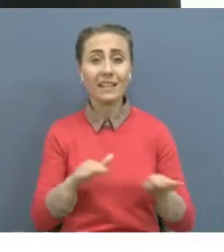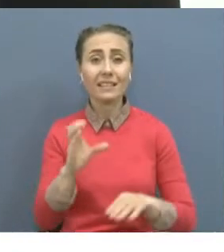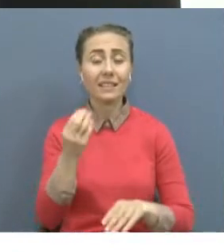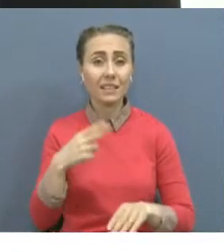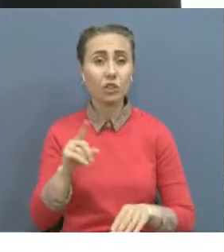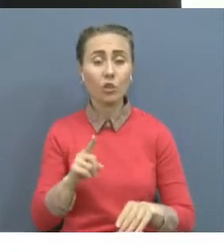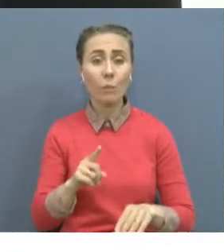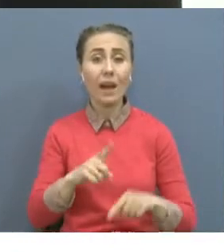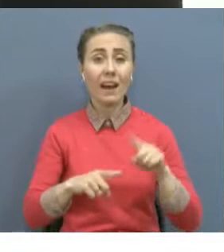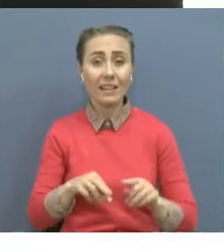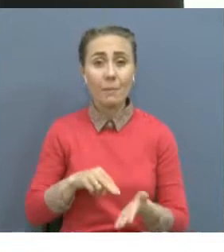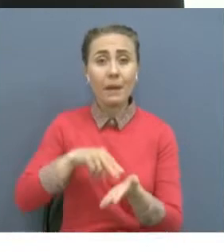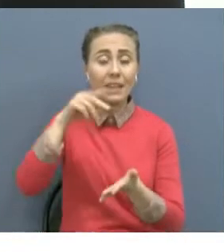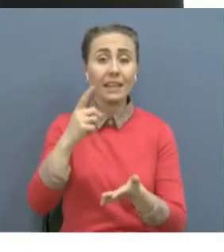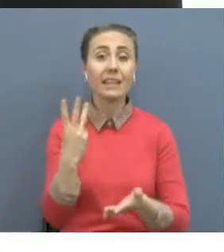соңдарын қадағалау.